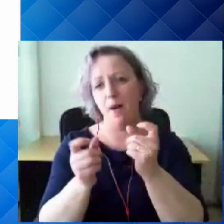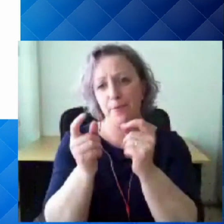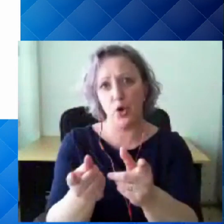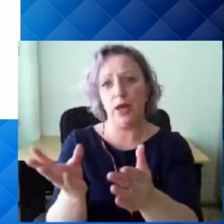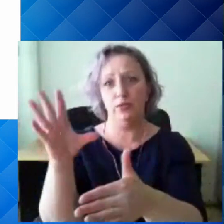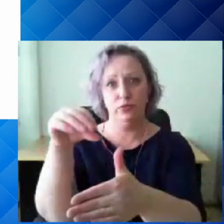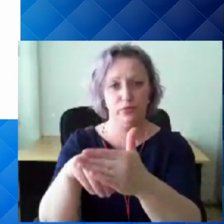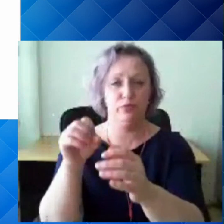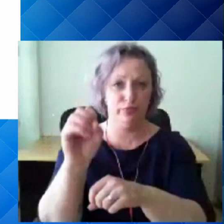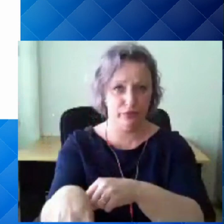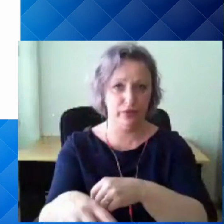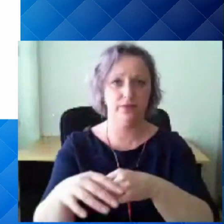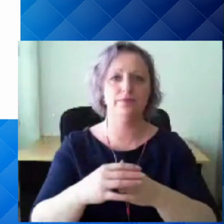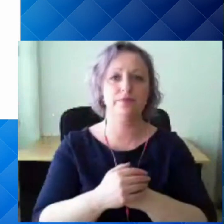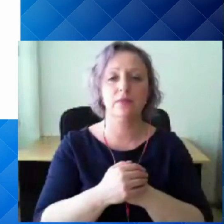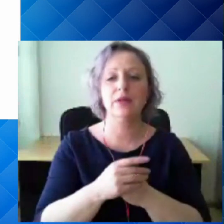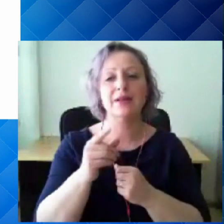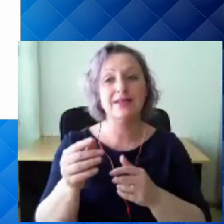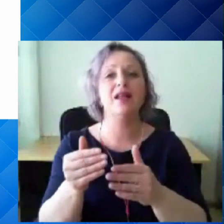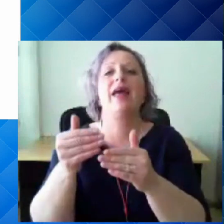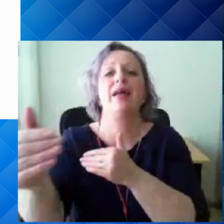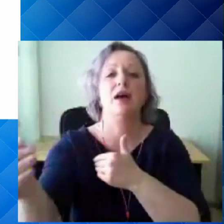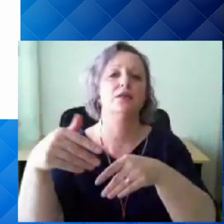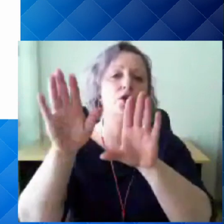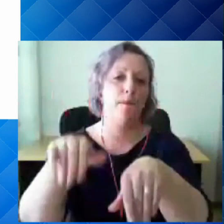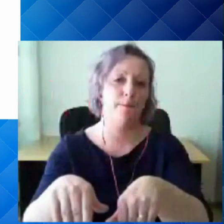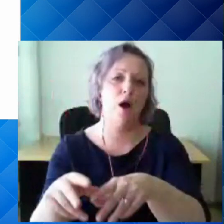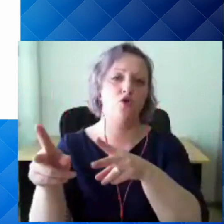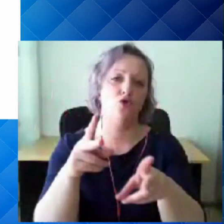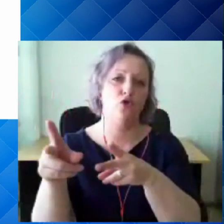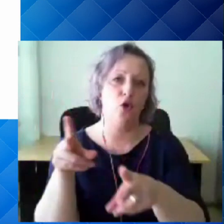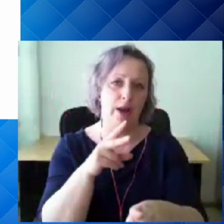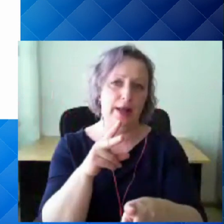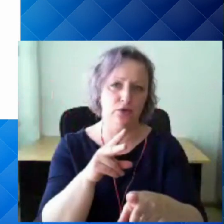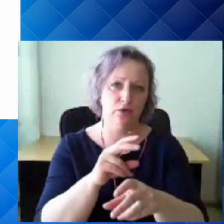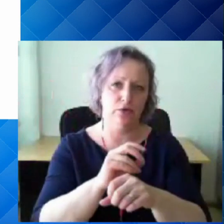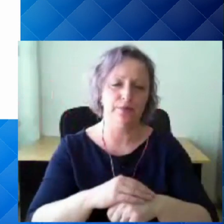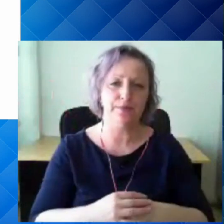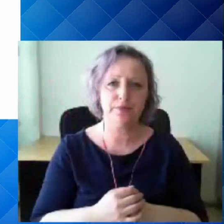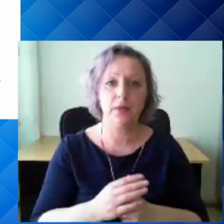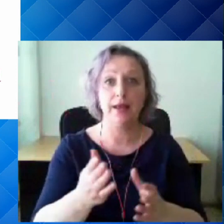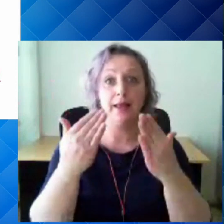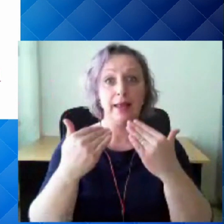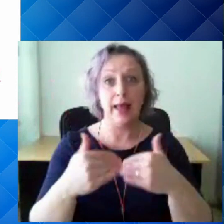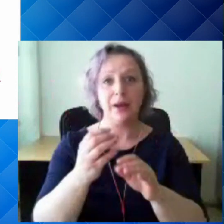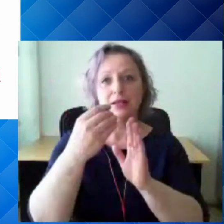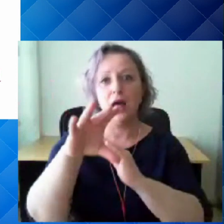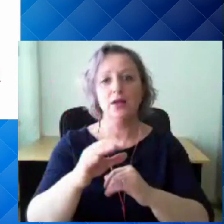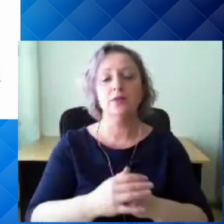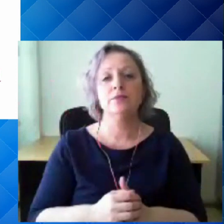kus kohas neid siis utiliseeritakse, aga juba kontrollitud viisil. Järgmine släipalud.